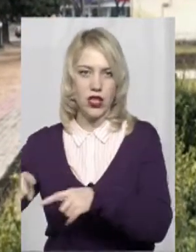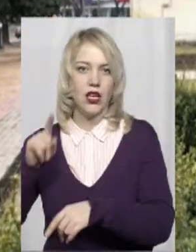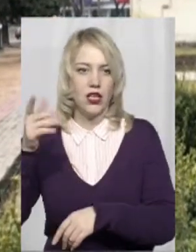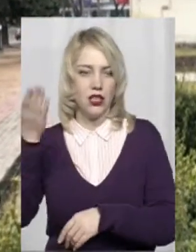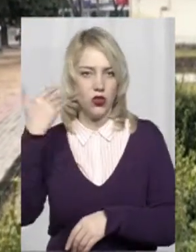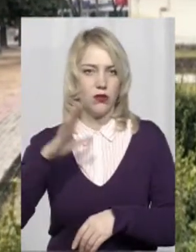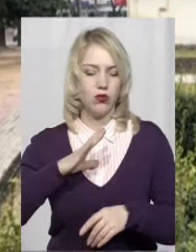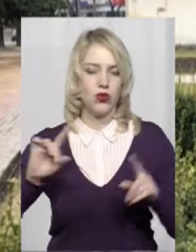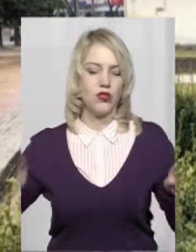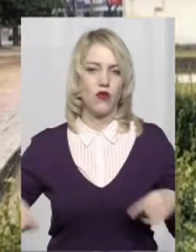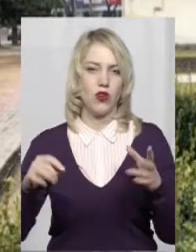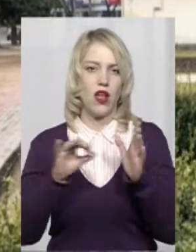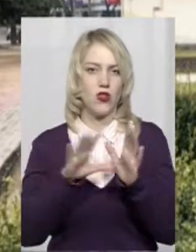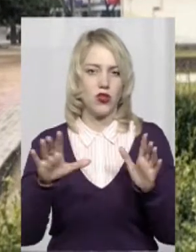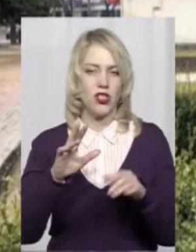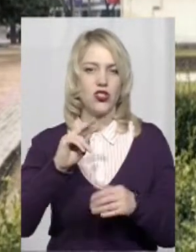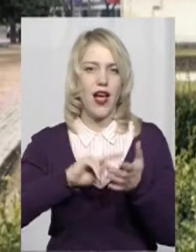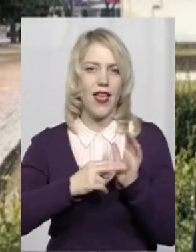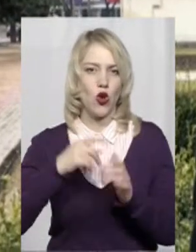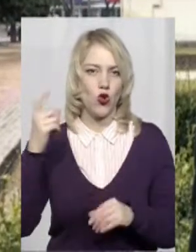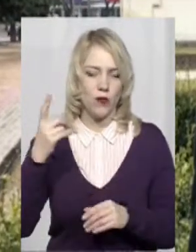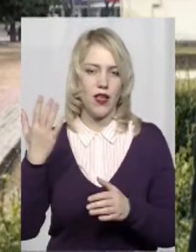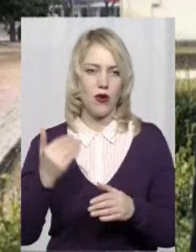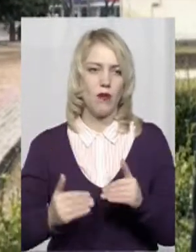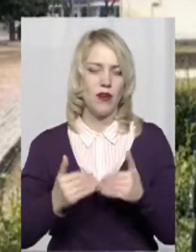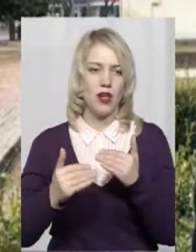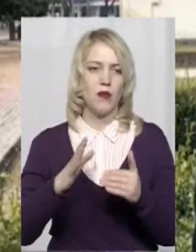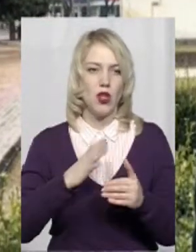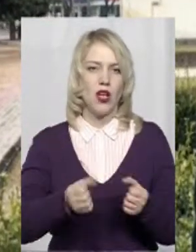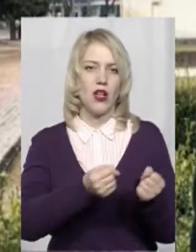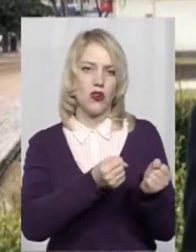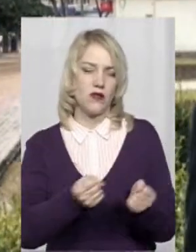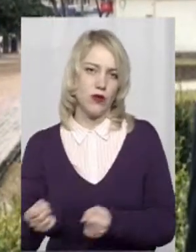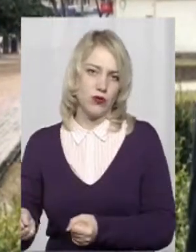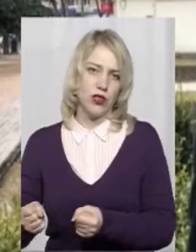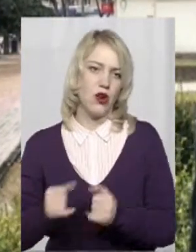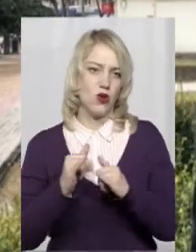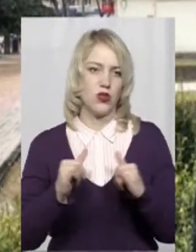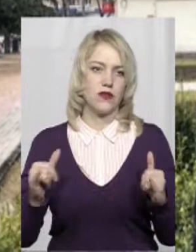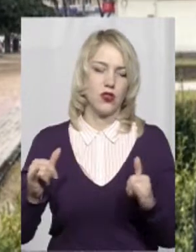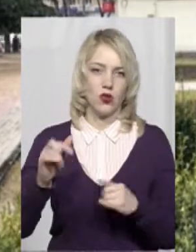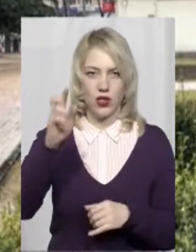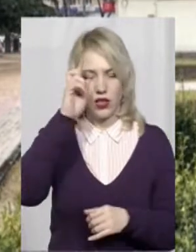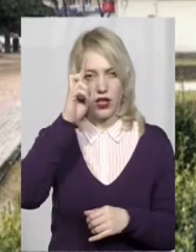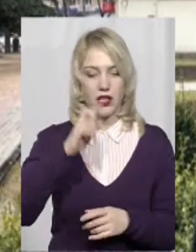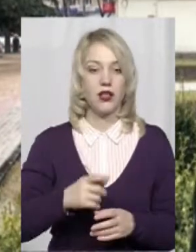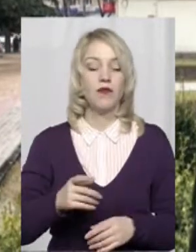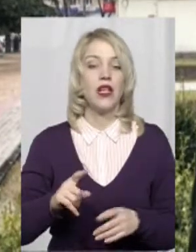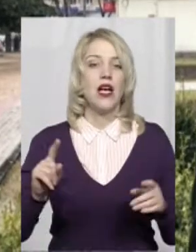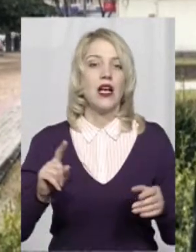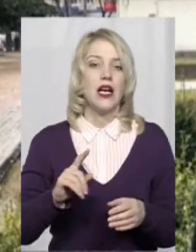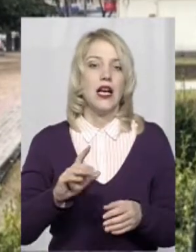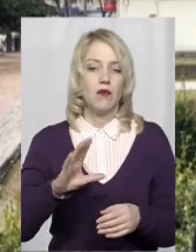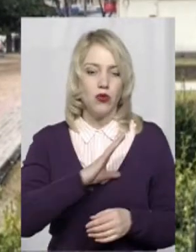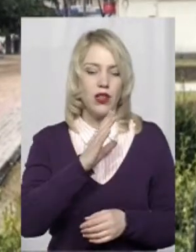олігархична економіка, яка на певному етапі почала гальмувати розвиток країни. Сталася помаранча революція, коли вже